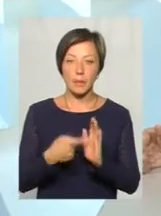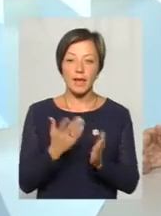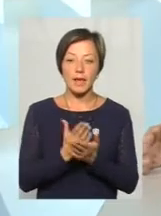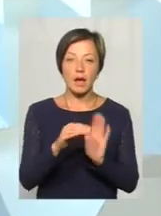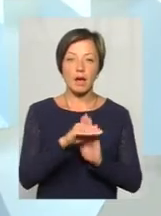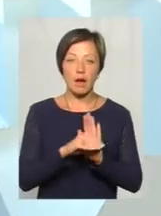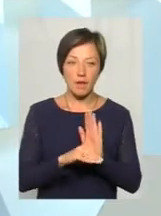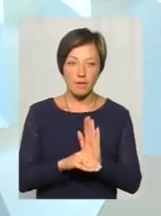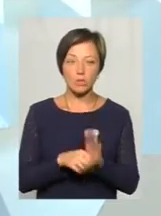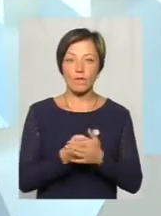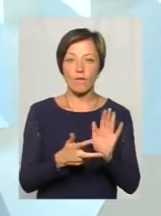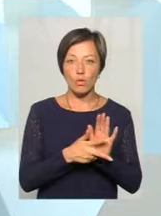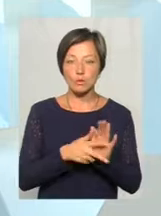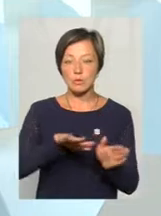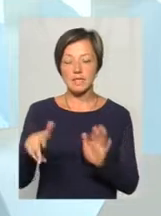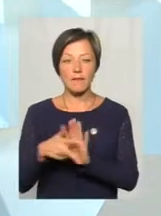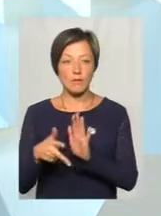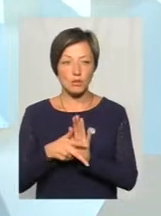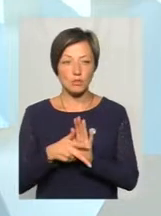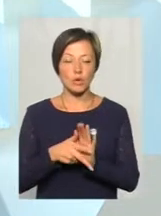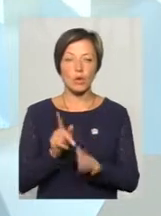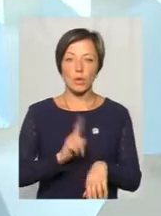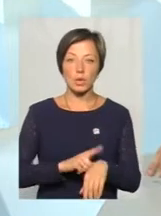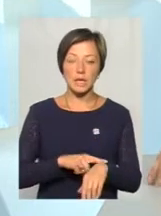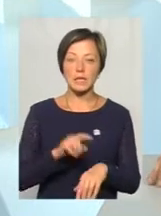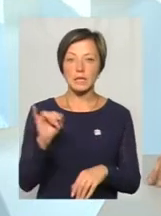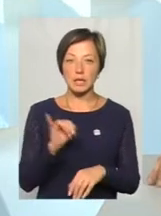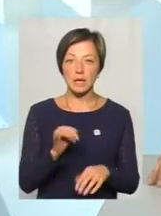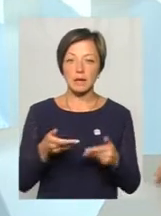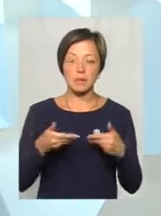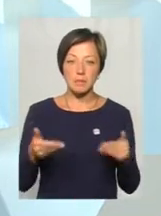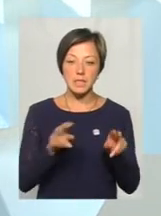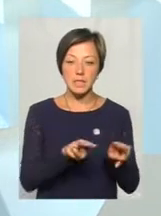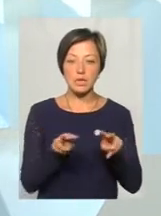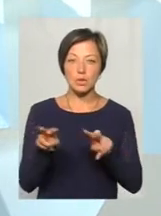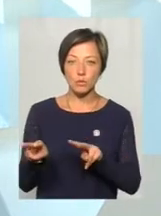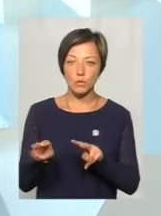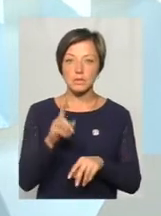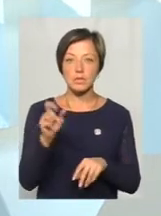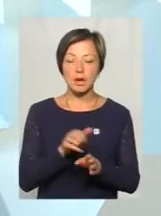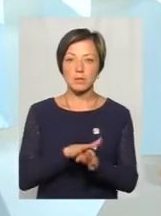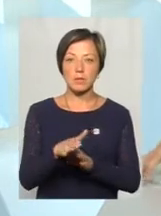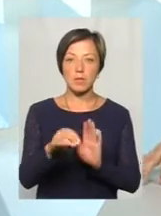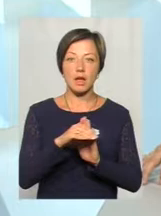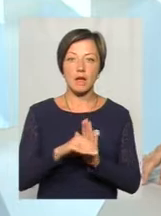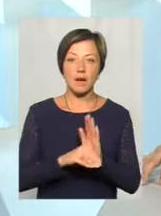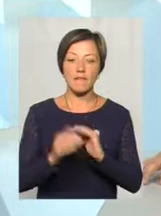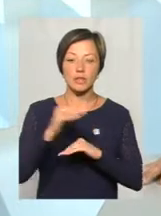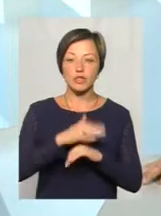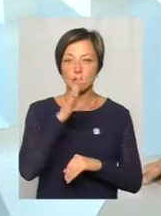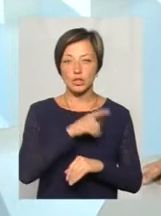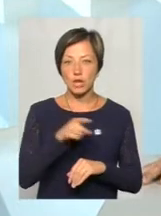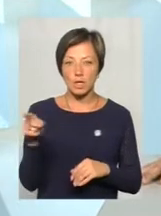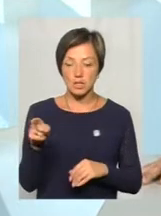графіки, і до 8-ї години, і після 8-ї години. Ми слідкуємо за дотримання графіки в вечірній час.